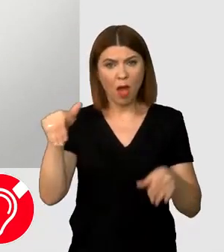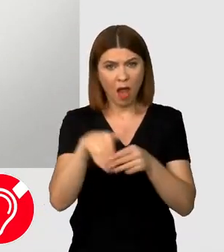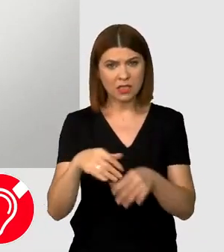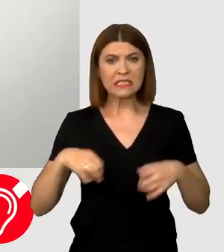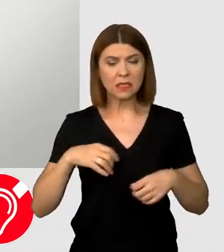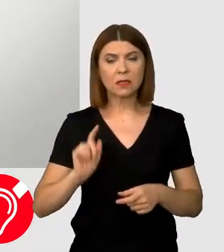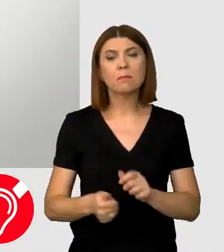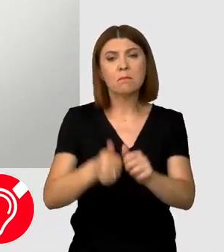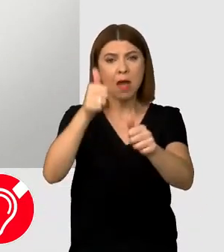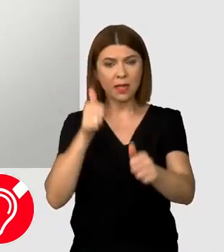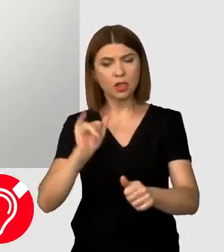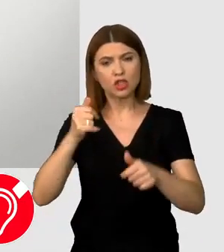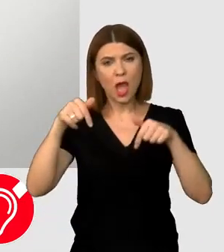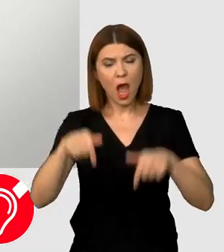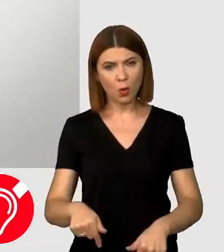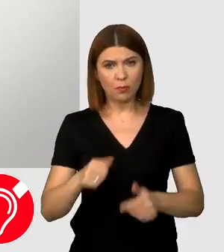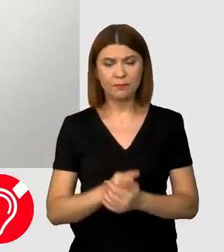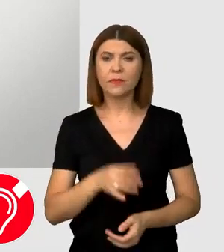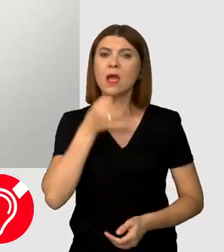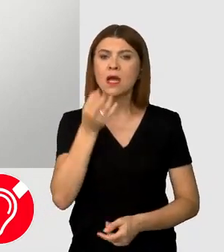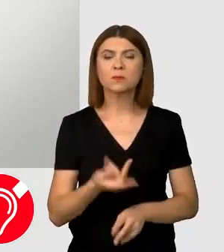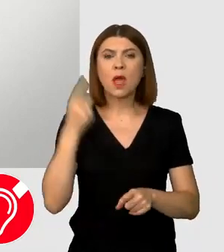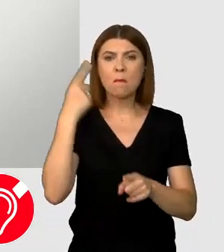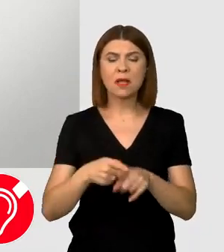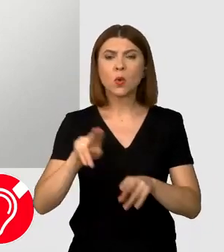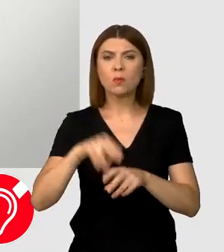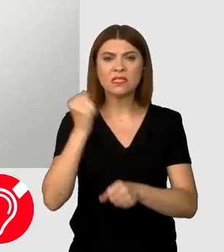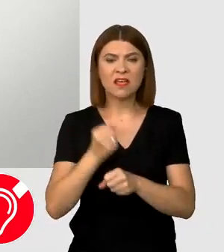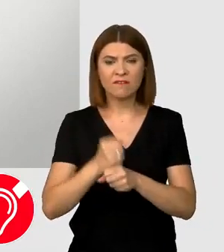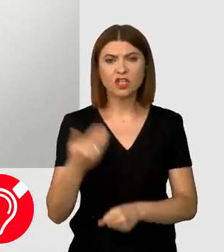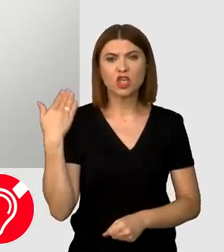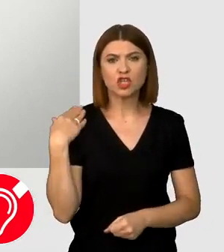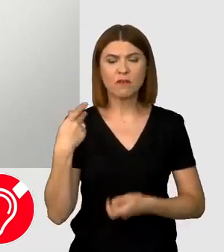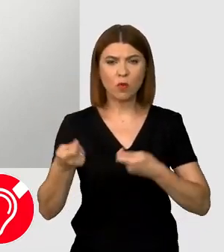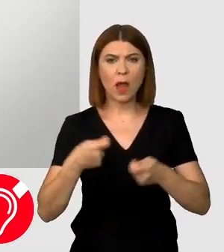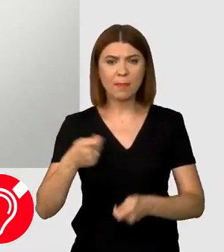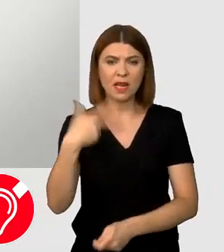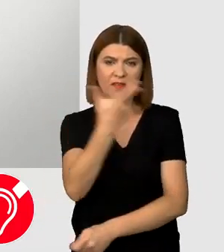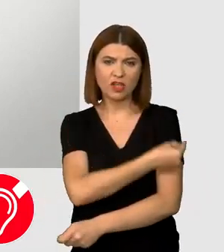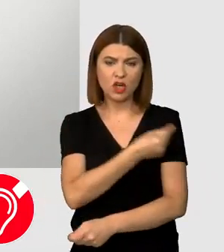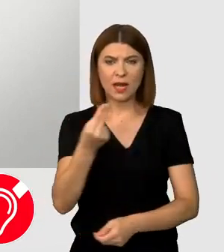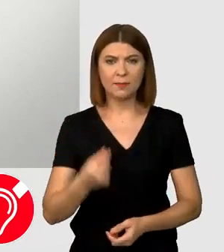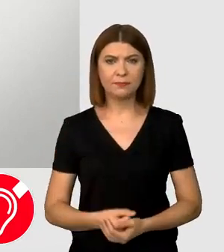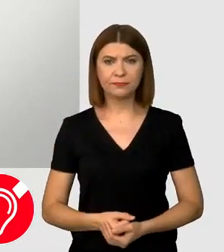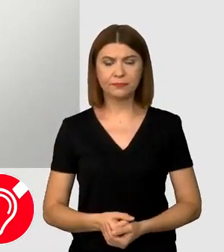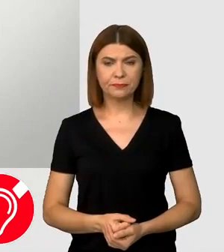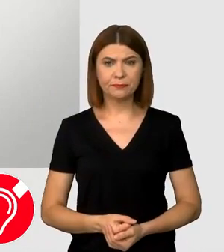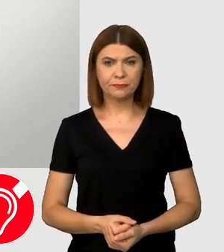vor avea prioritate și de această dată. Îți explică mai exact procedura Valeriu Gheorghiță, coordonatorul campaniei de vaccinare.